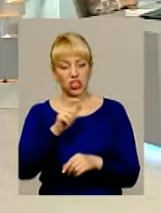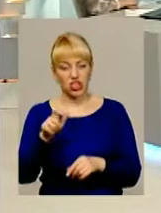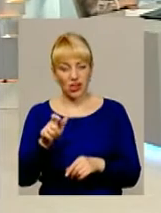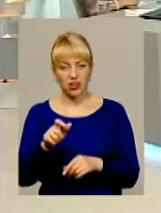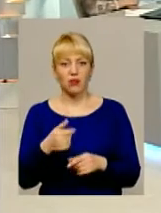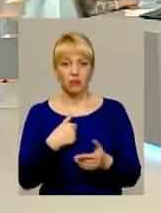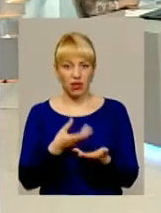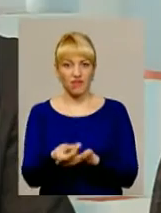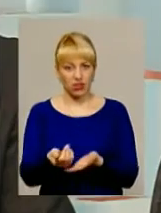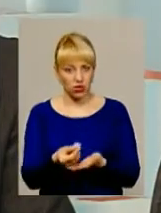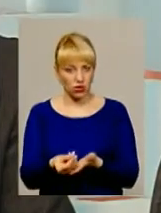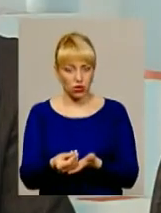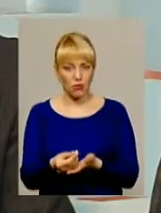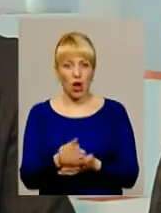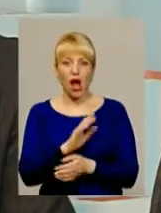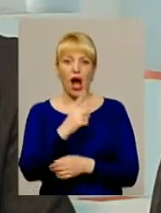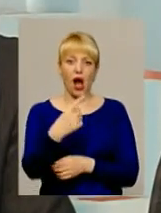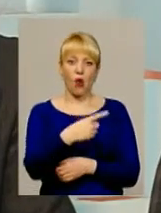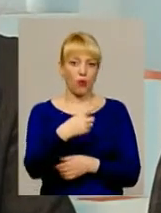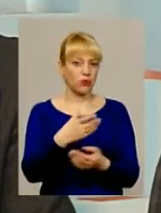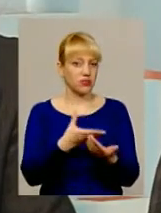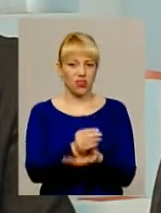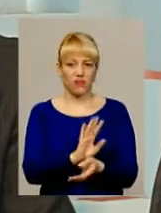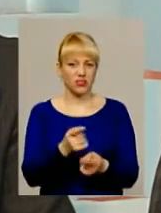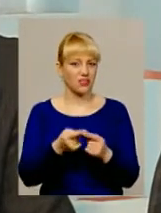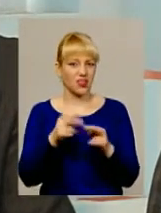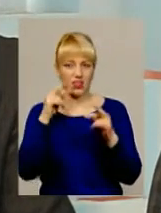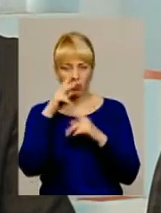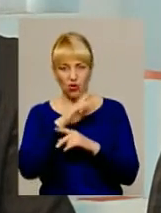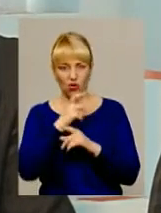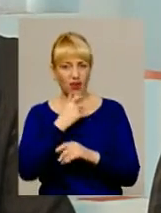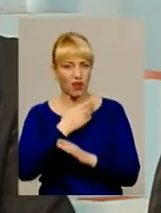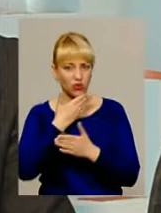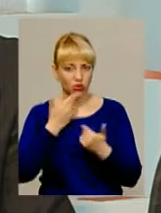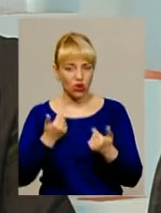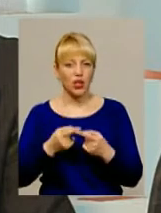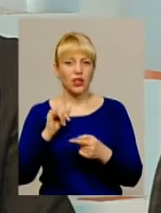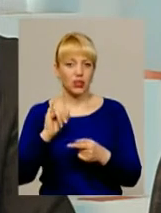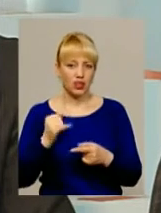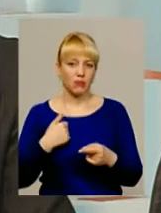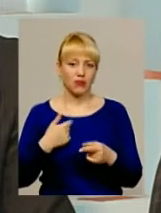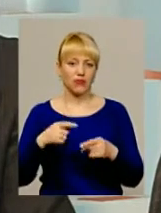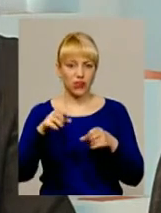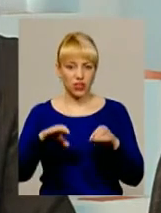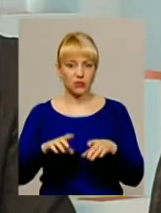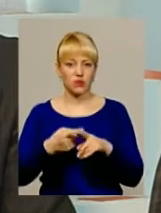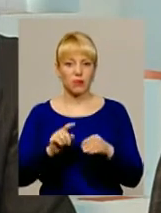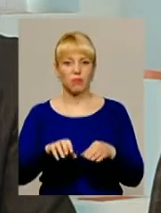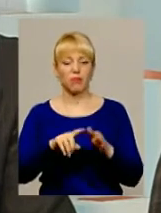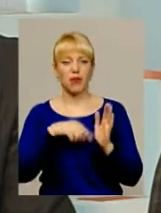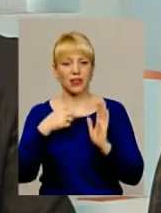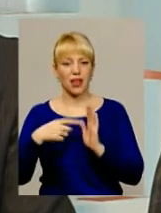а не хмельничан ми не фінансуємо, це теж якось, мабуть, некоректно. Я думаю, що всі ці питання на цьому рівні вирішаться. І